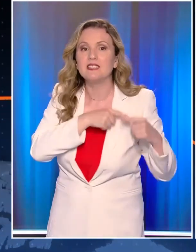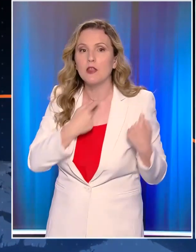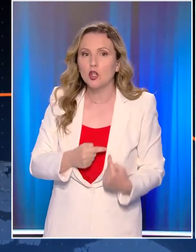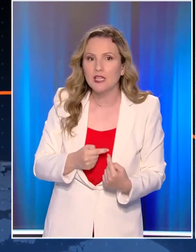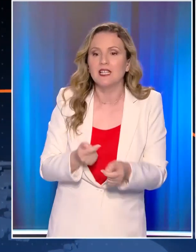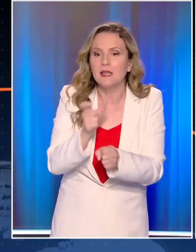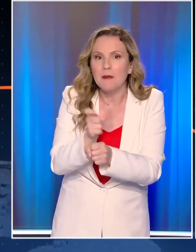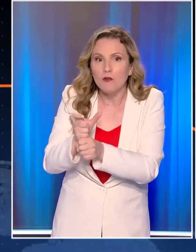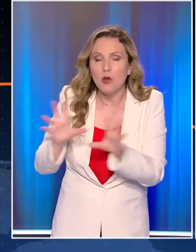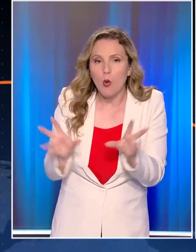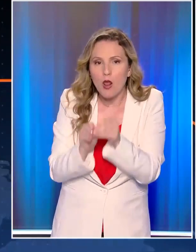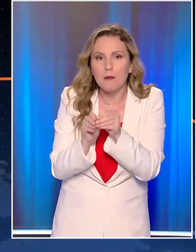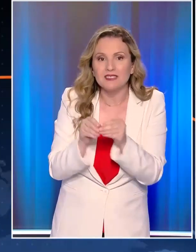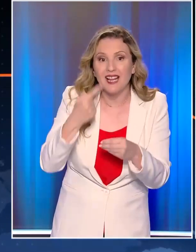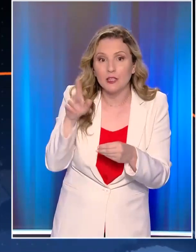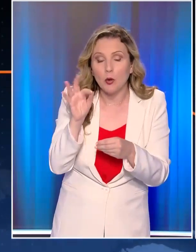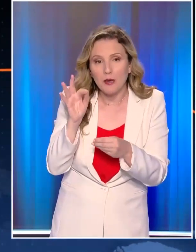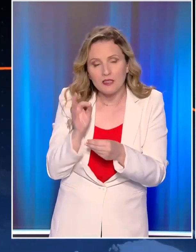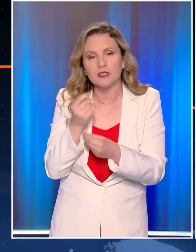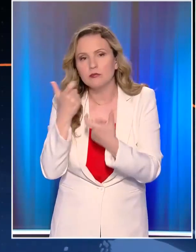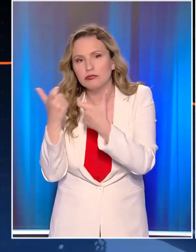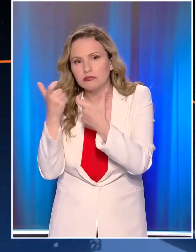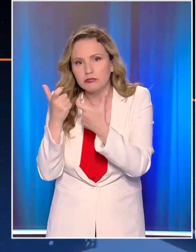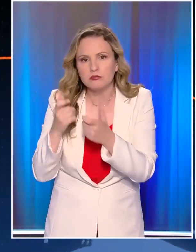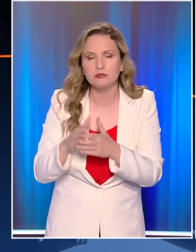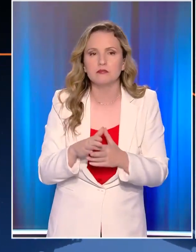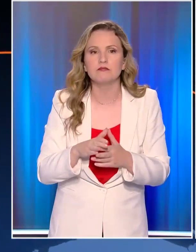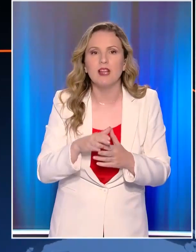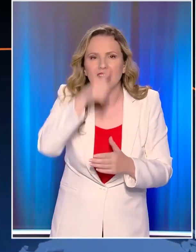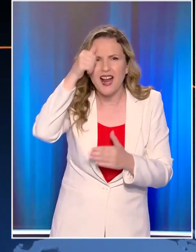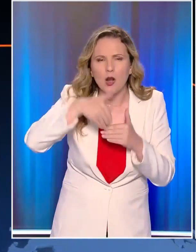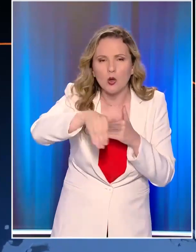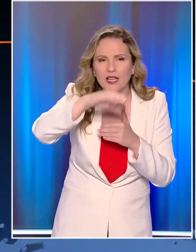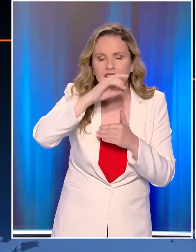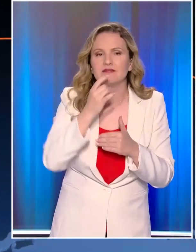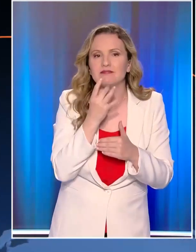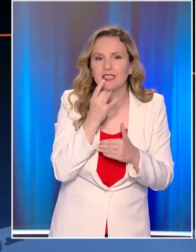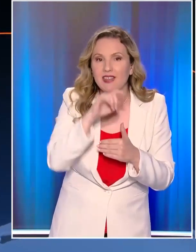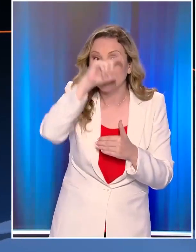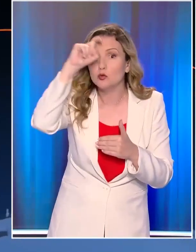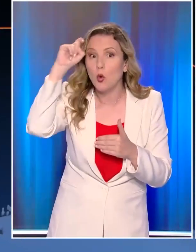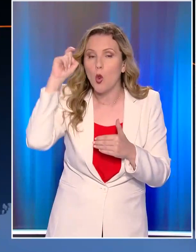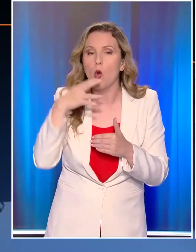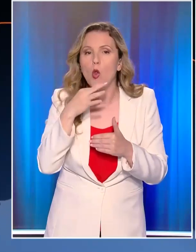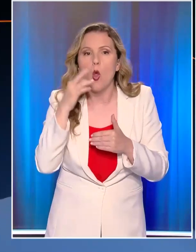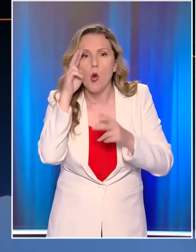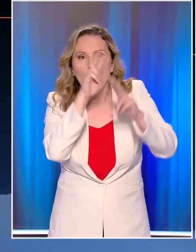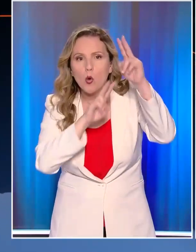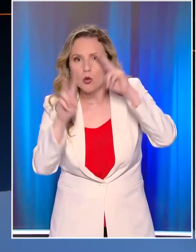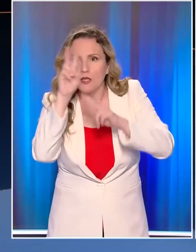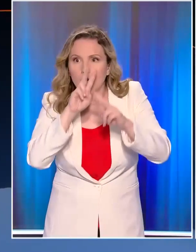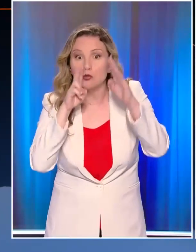και πυροφύλακες. Το καλοκαίρι θα είναι σκληρό όπως ήδη είπα γιατί όλες οι μοντερολογικές προγνώσεις δείχνουν ότι